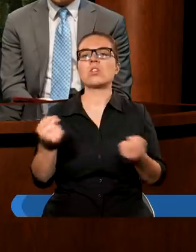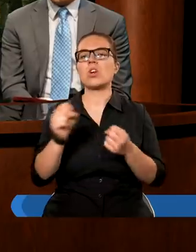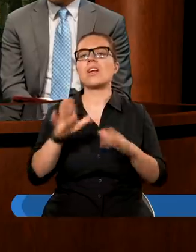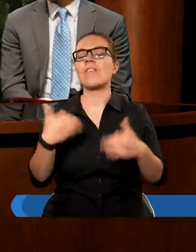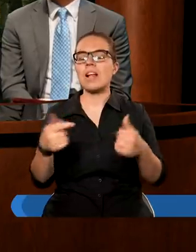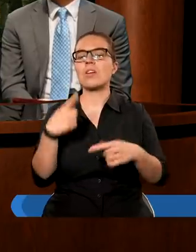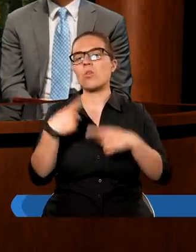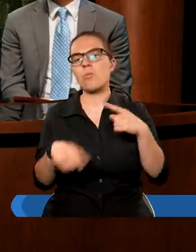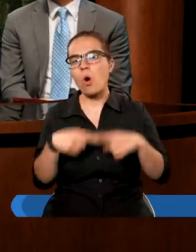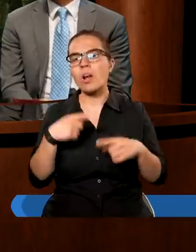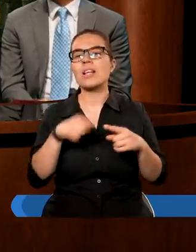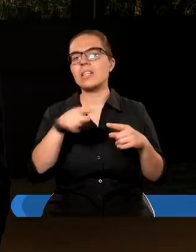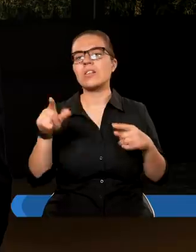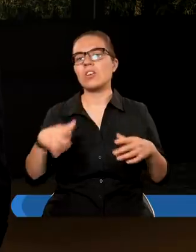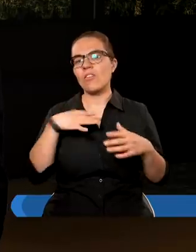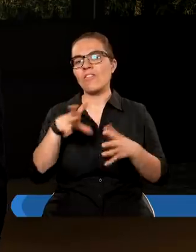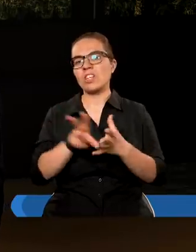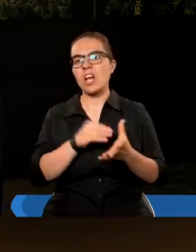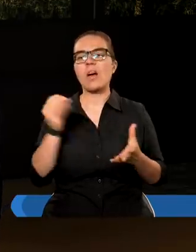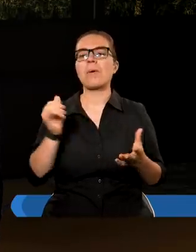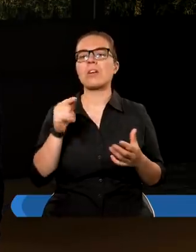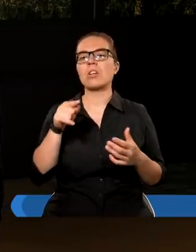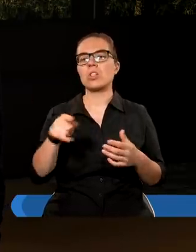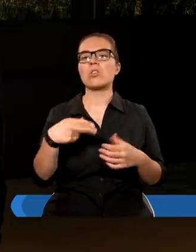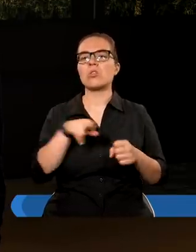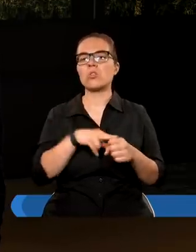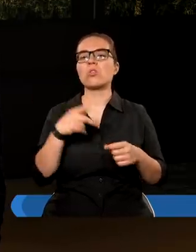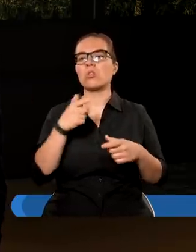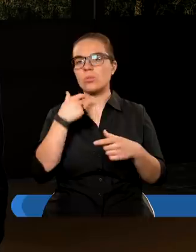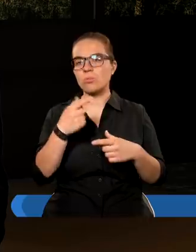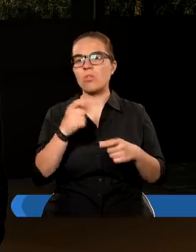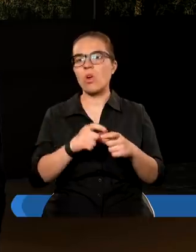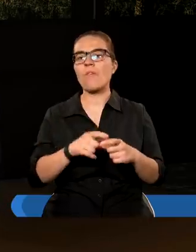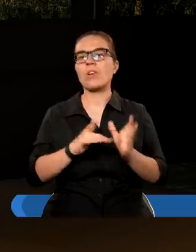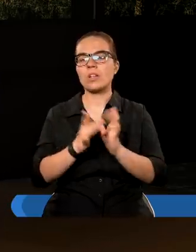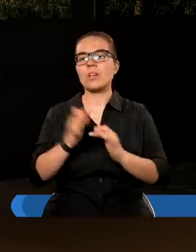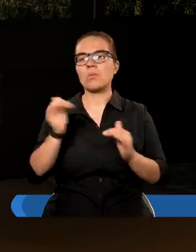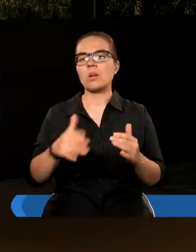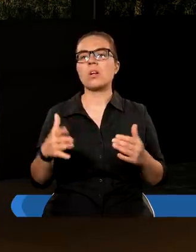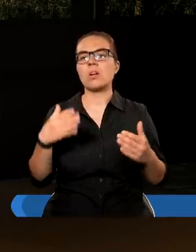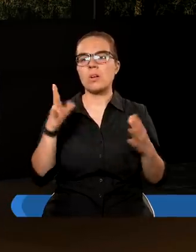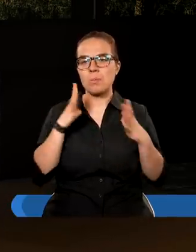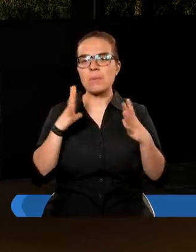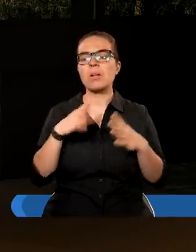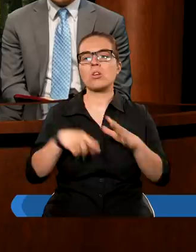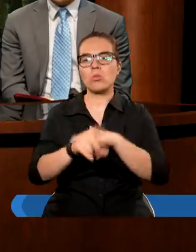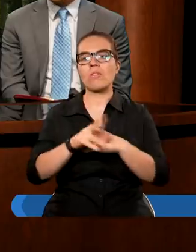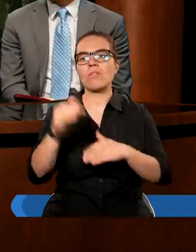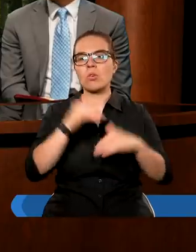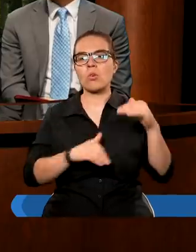względów politycznych wojska się wycofały i ci, którzy uwierzyli słowom Jezusa mogli bezpiecznie uciec w górę.